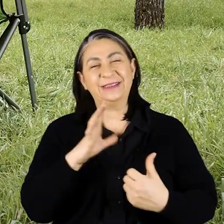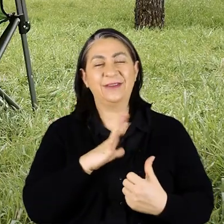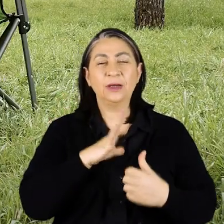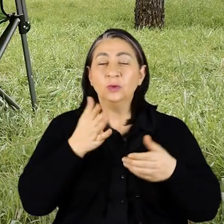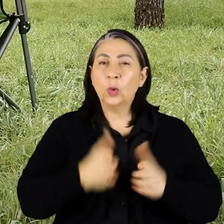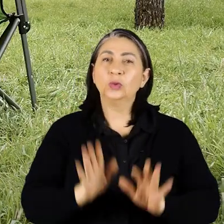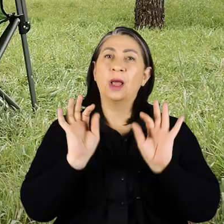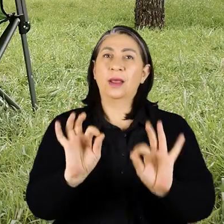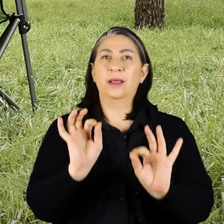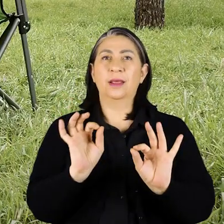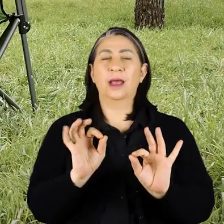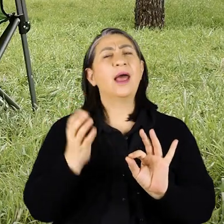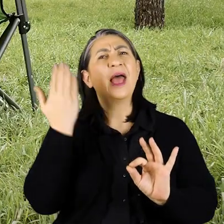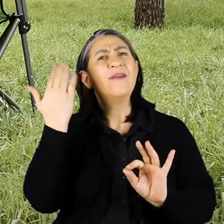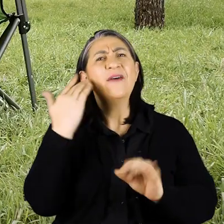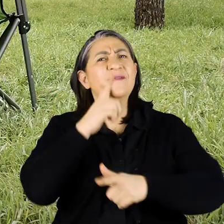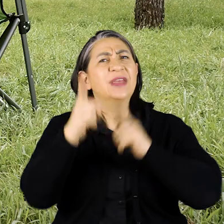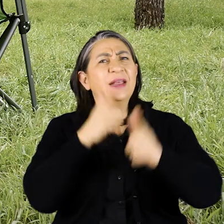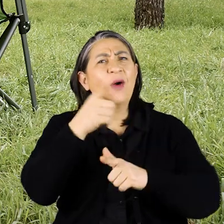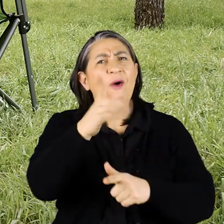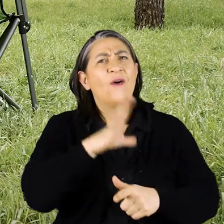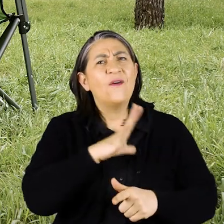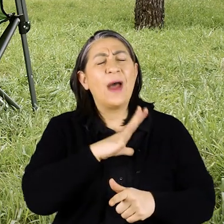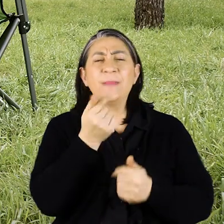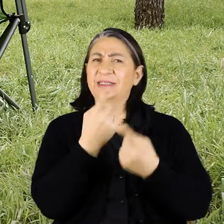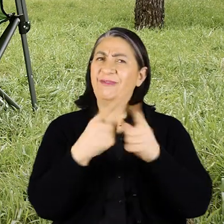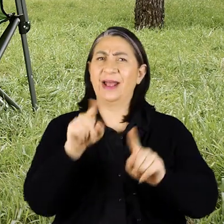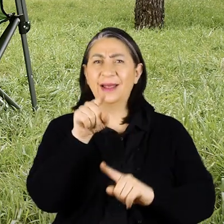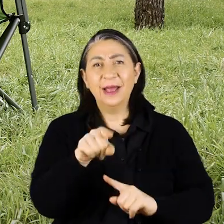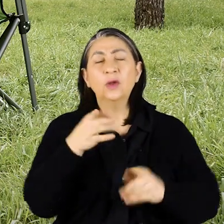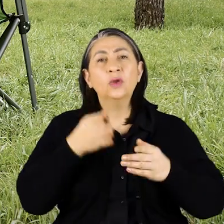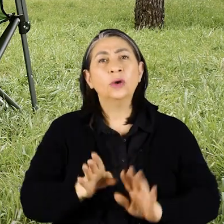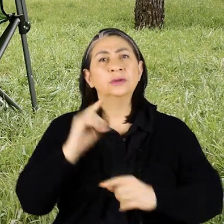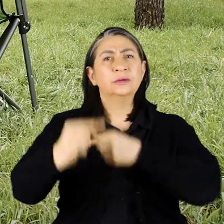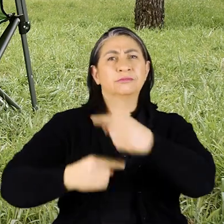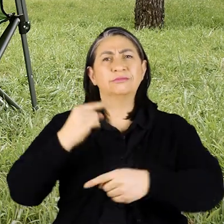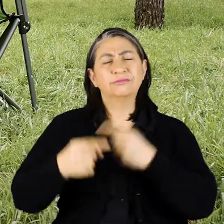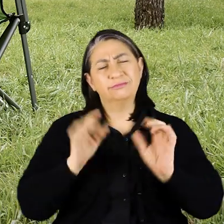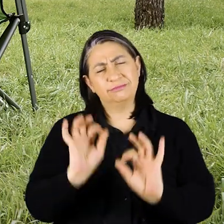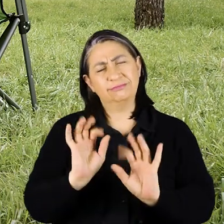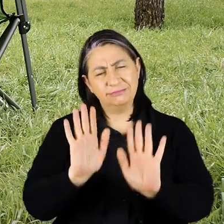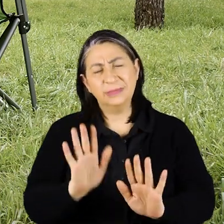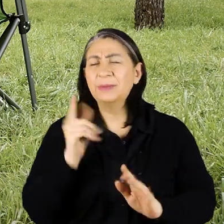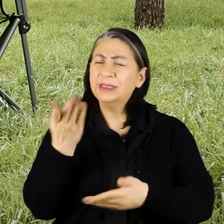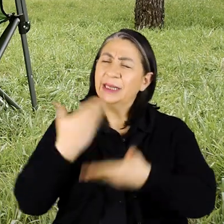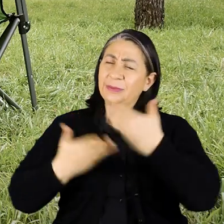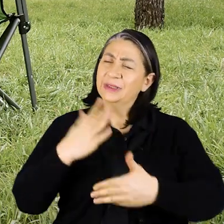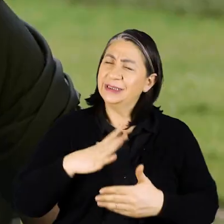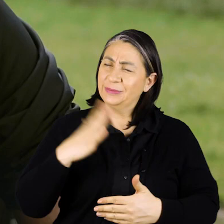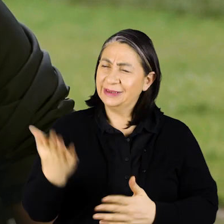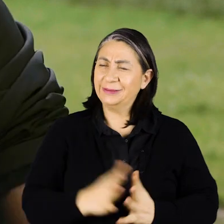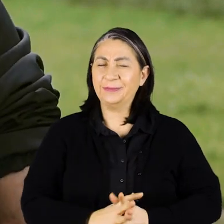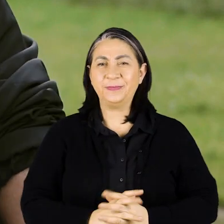Doğuştan gelen bir sıkıntısı Bu sefer daha önceki videolardakinden biraz daha farklı olarak doğuştan gelen bir sıkıntısı Biraz sen bahsetmek ister misin